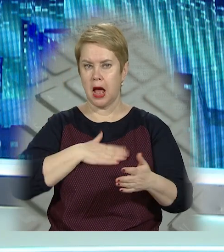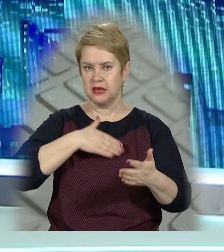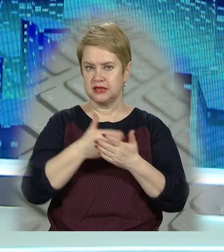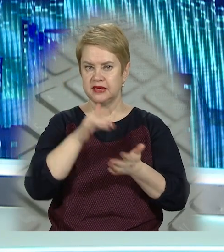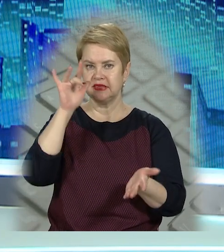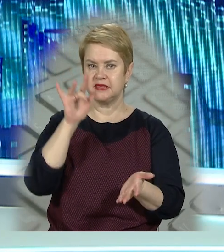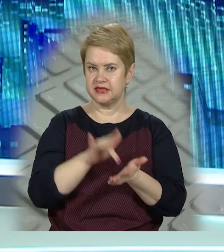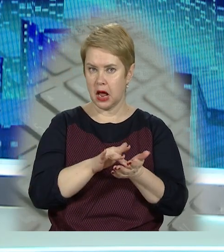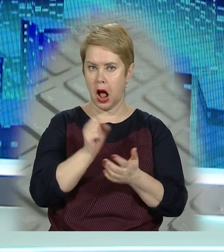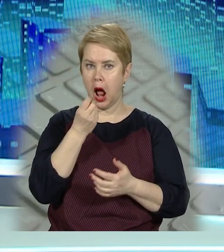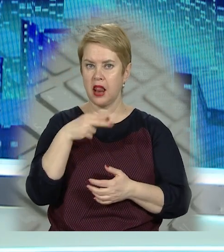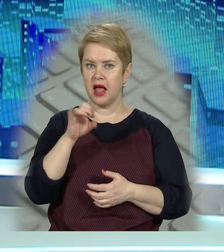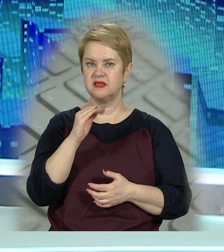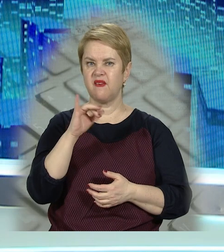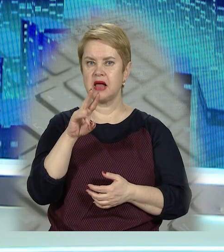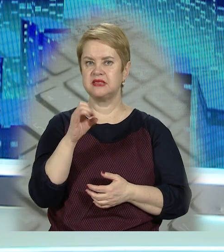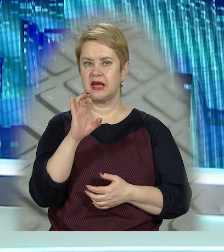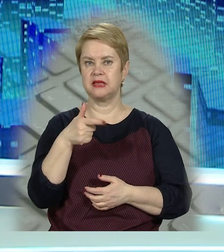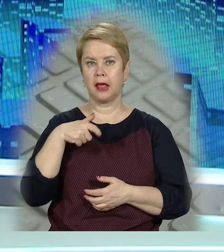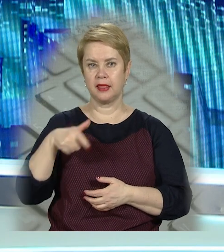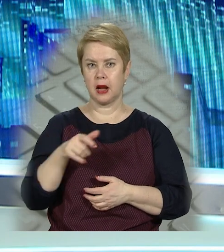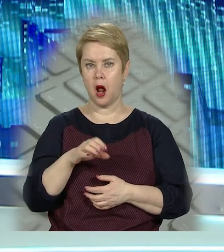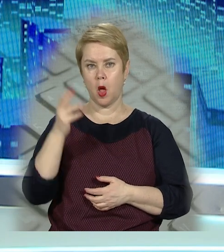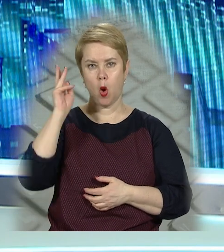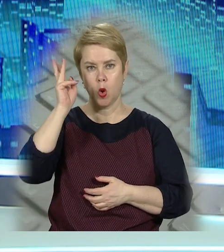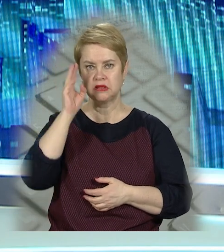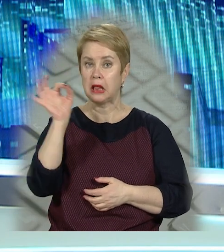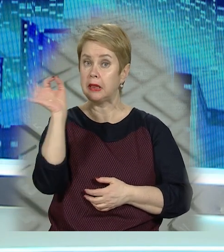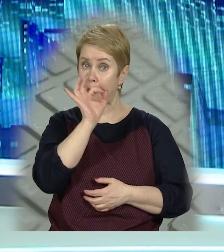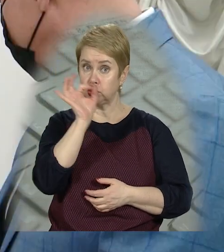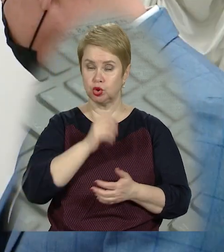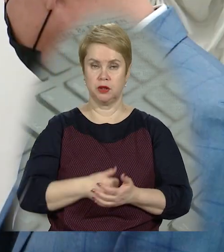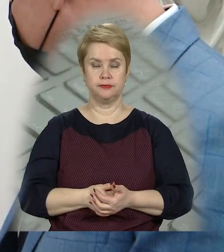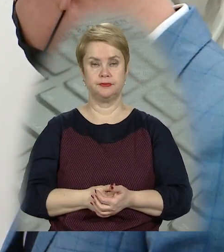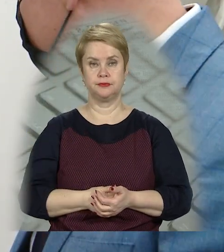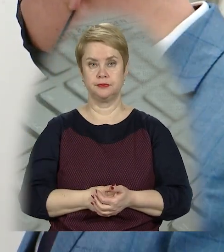ініціативи Центру «Аліанс Францес» та Генерального консульства Німеччини.